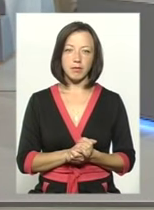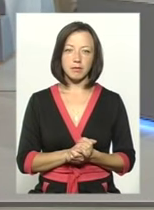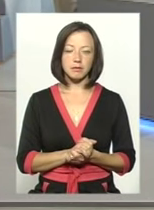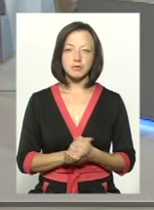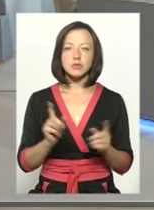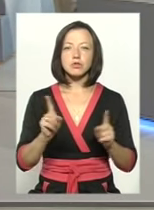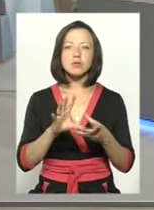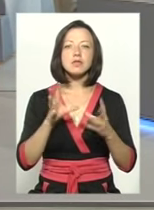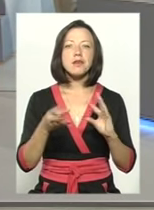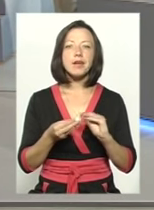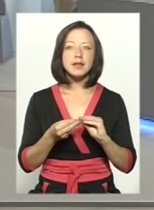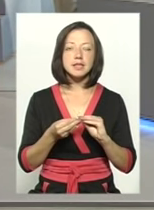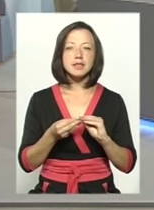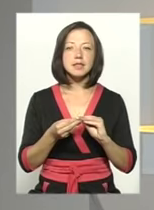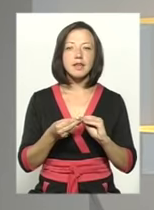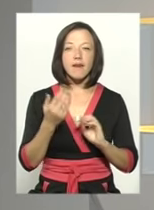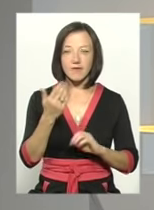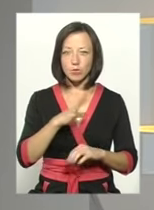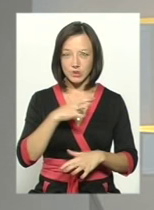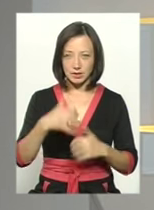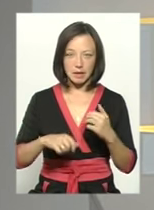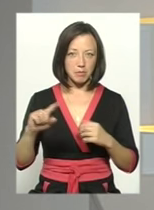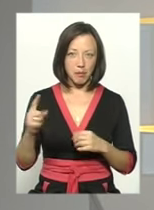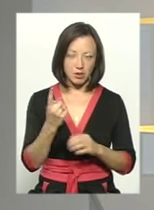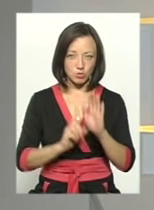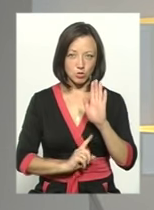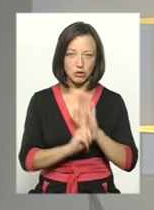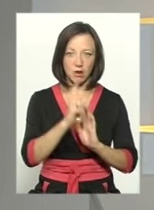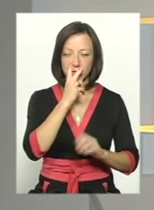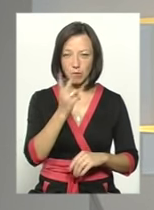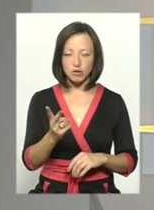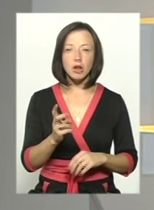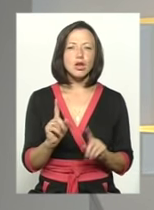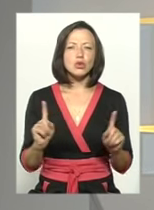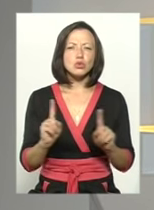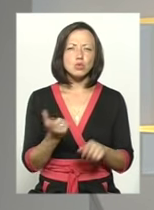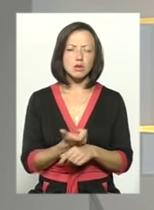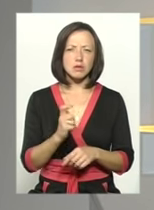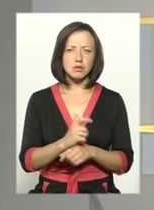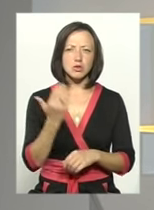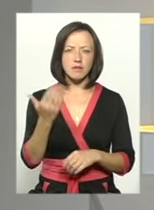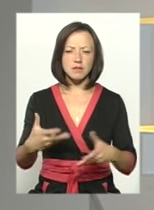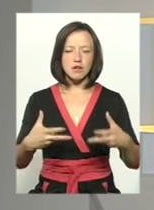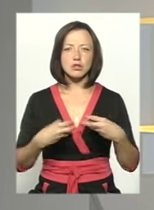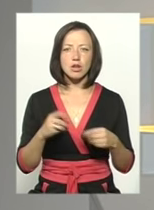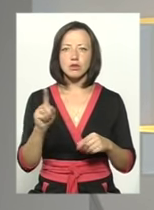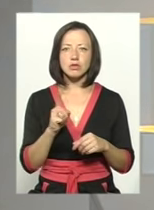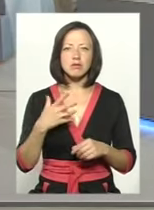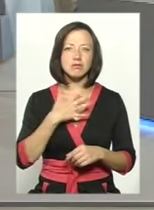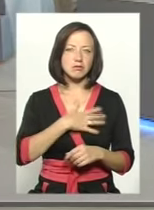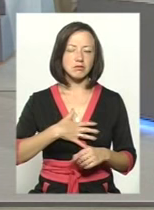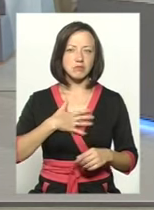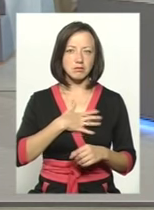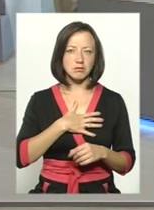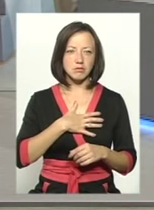Що взагалі в тій ситуації? Ну, Ви були серед перших, які бачили, як це все починалося. От що найбільше Вас вражало і непокоїло?